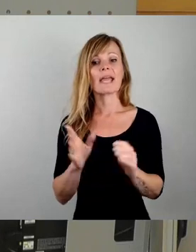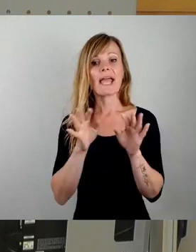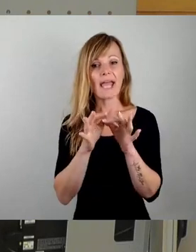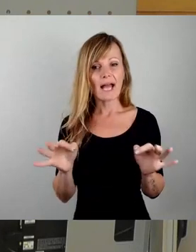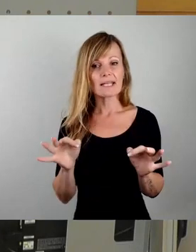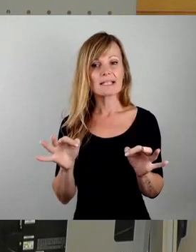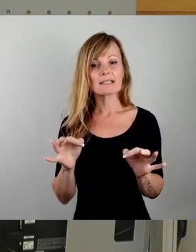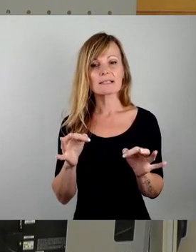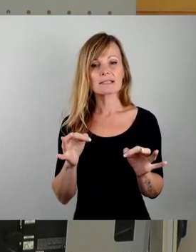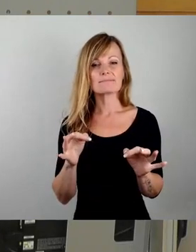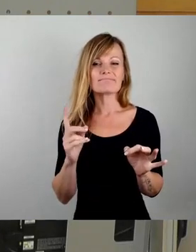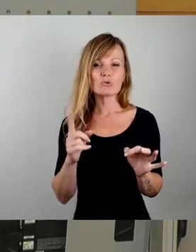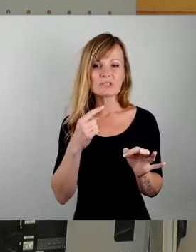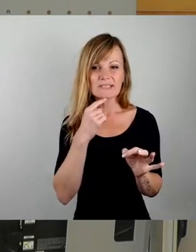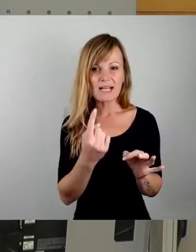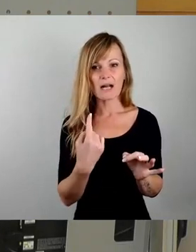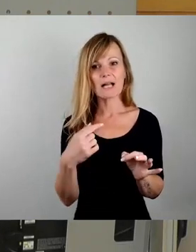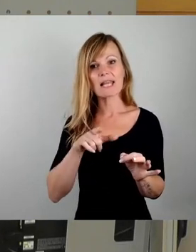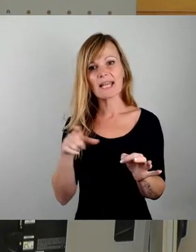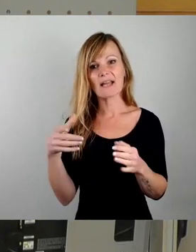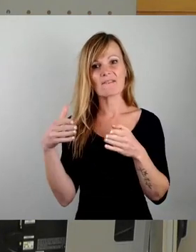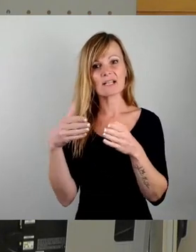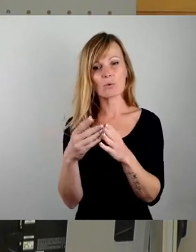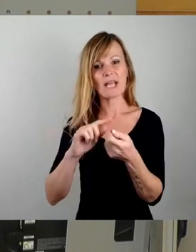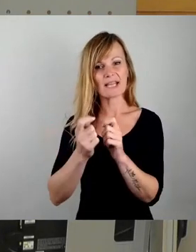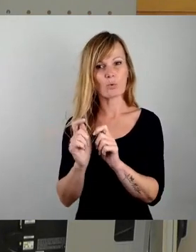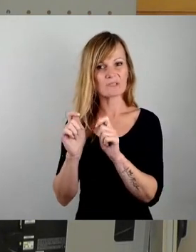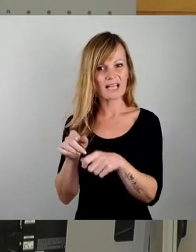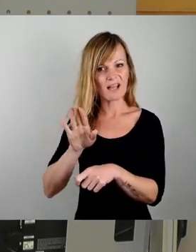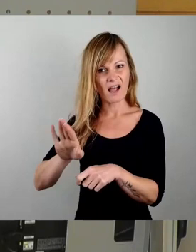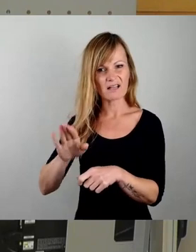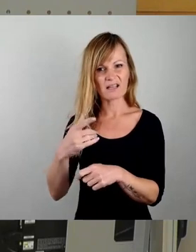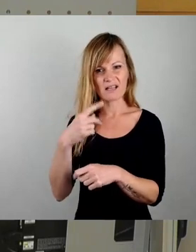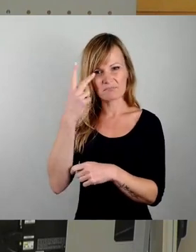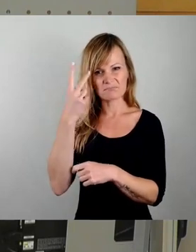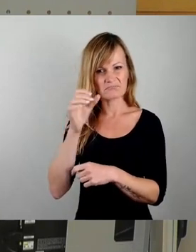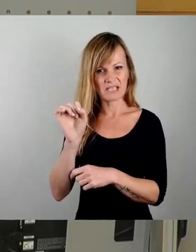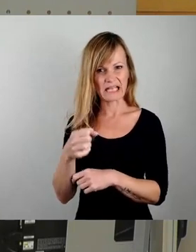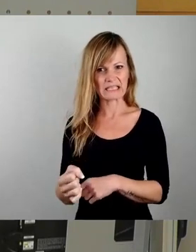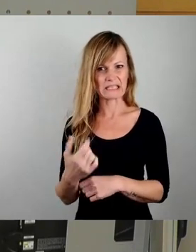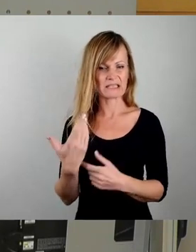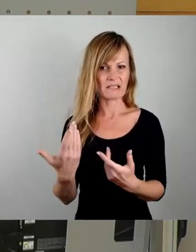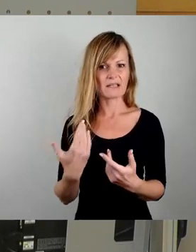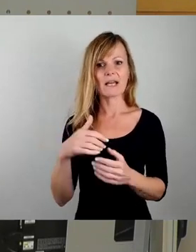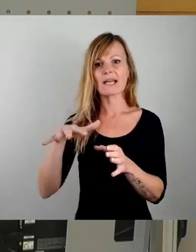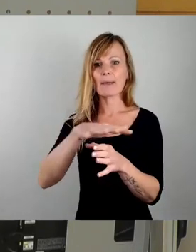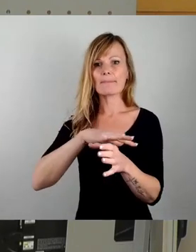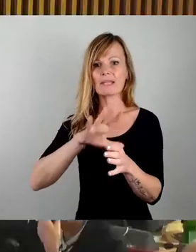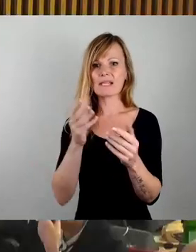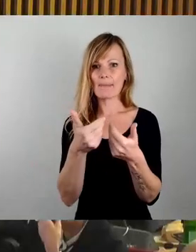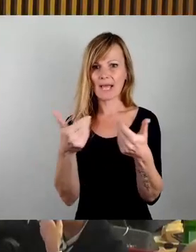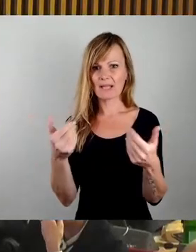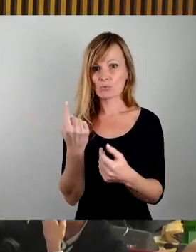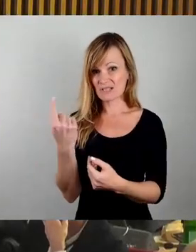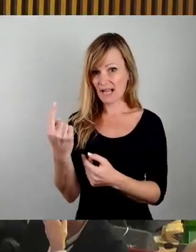Änderungsantrag der linken Fraktion an der Stelle auch nicht so wirklich nachvollziehen. Also weil, wenn man sich jetzt mal die Gebietsabgrenzung, die Sie vorschlagen,